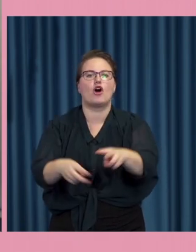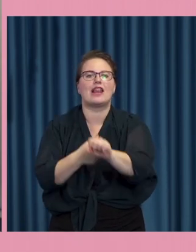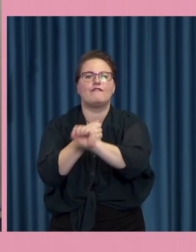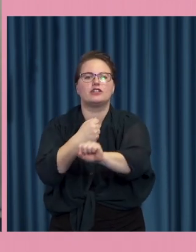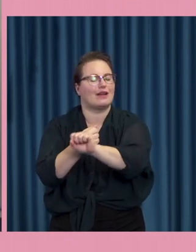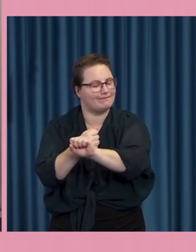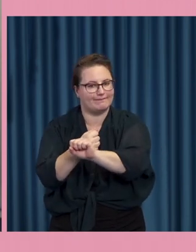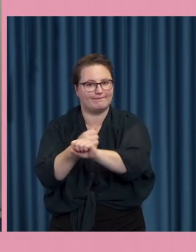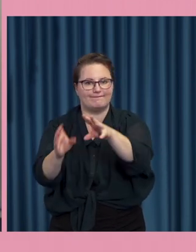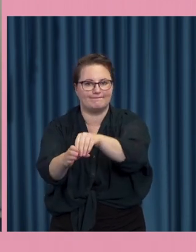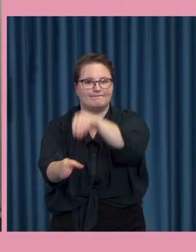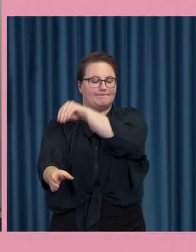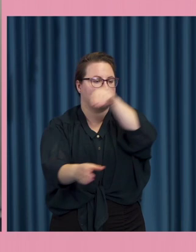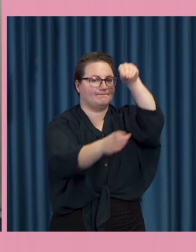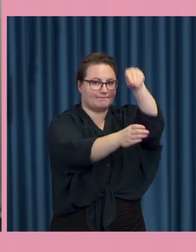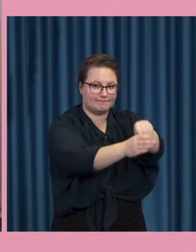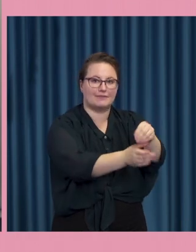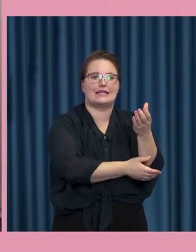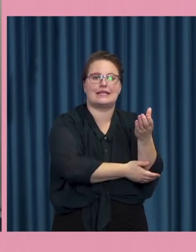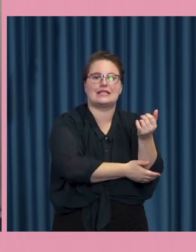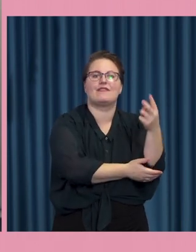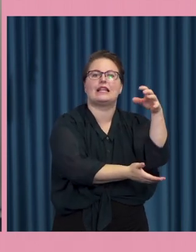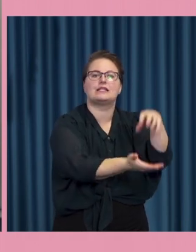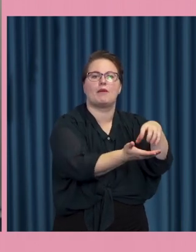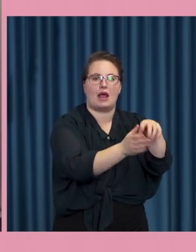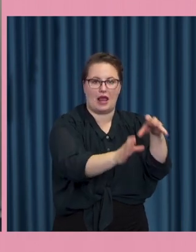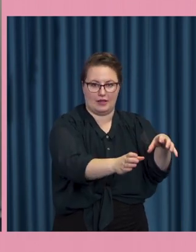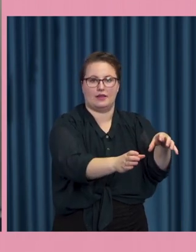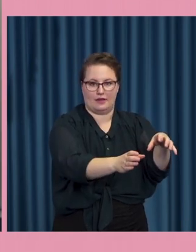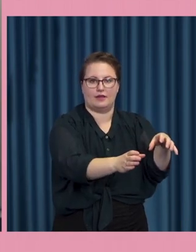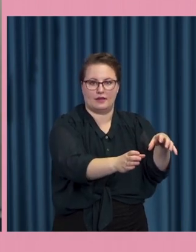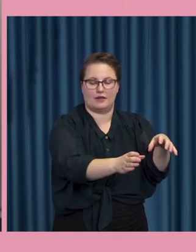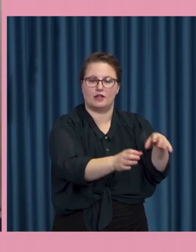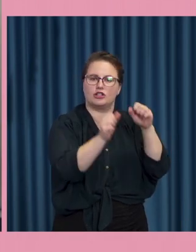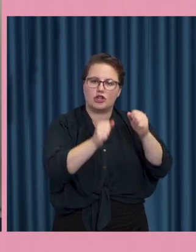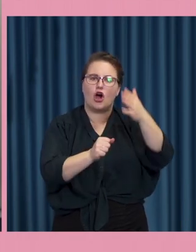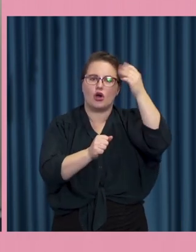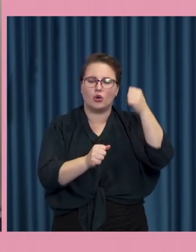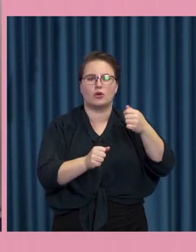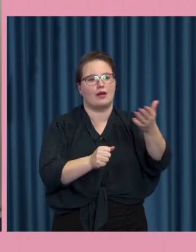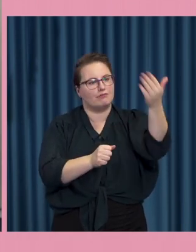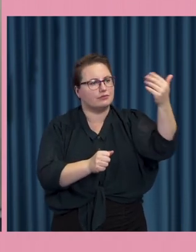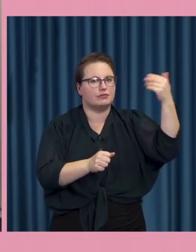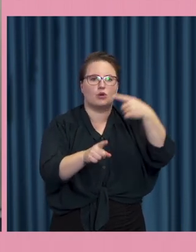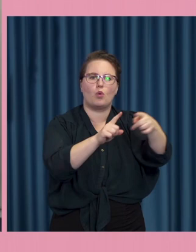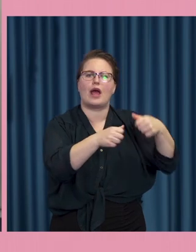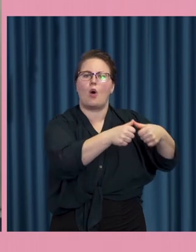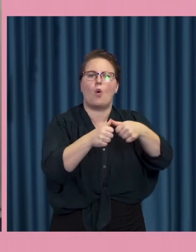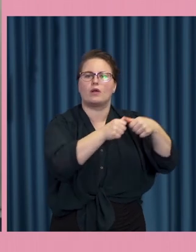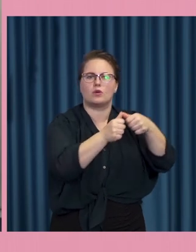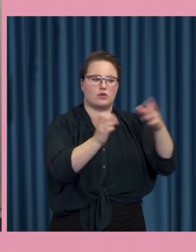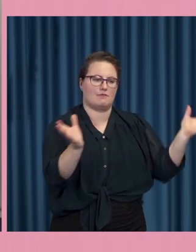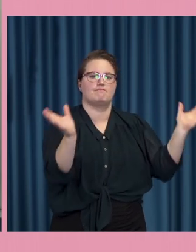civilsamhället där man bör kunna engagera olika organisationer i